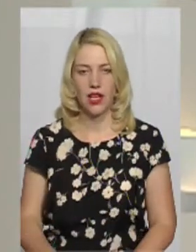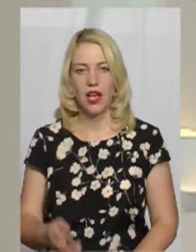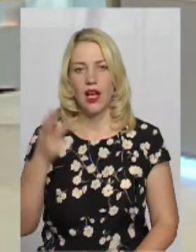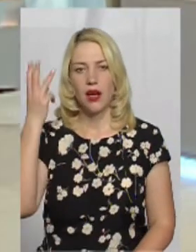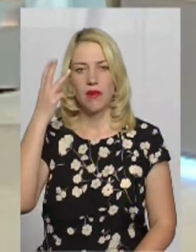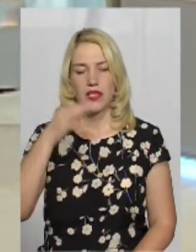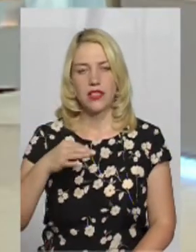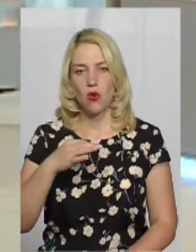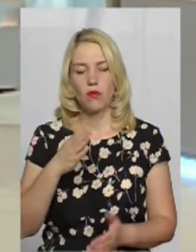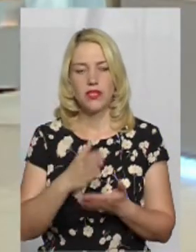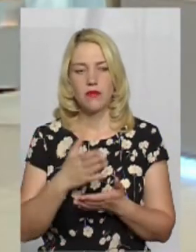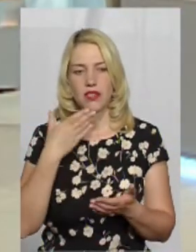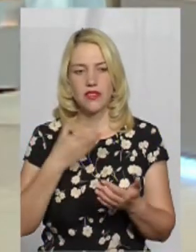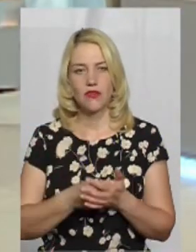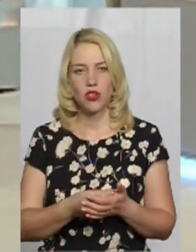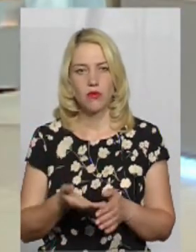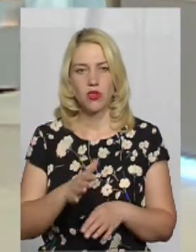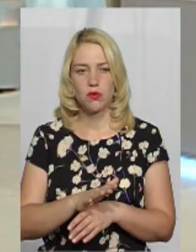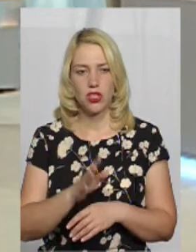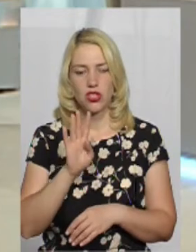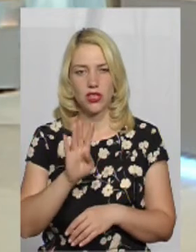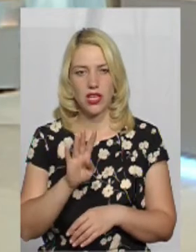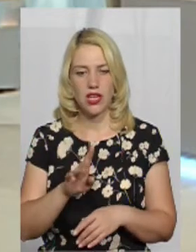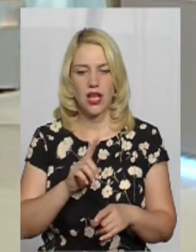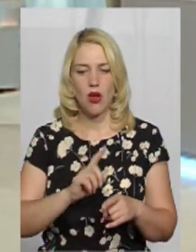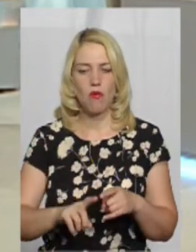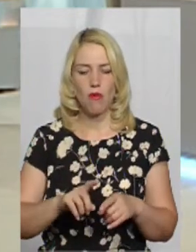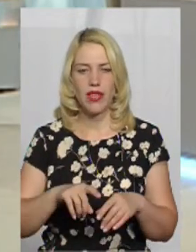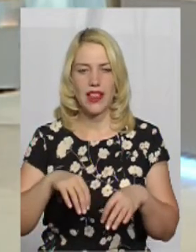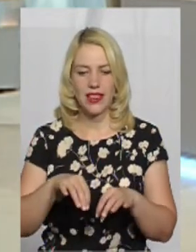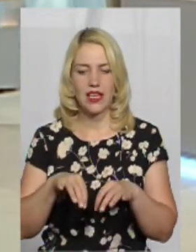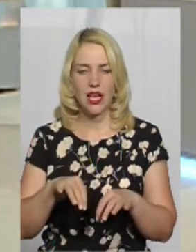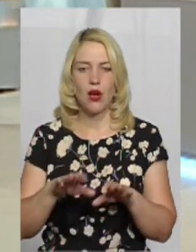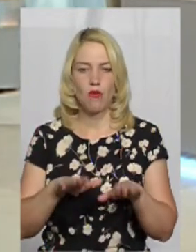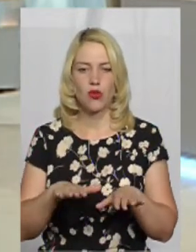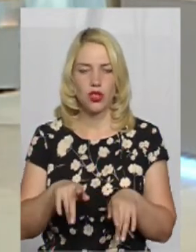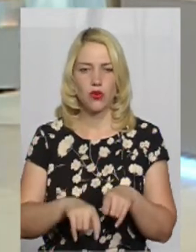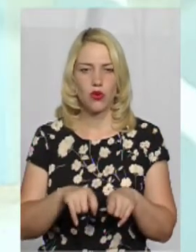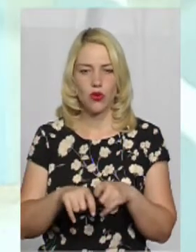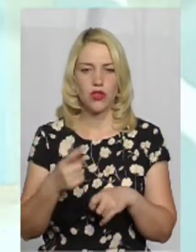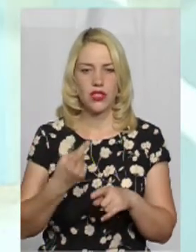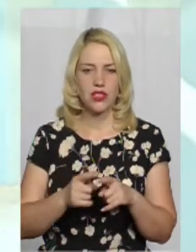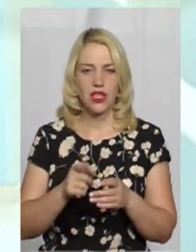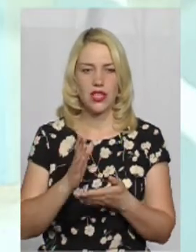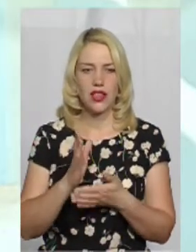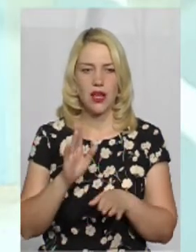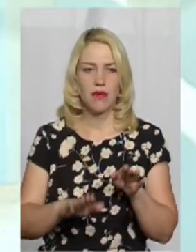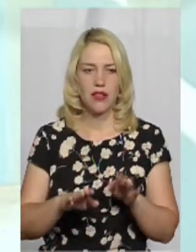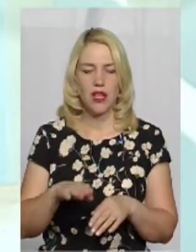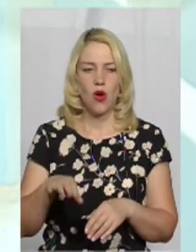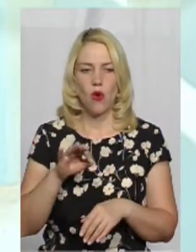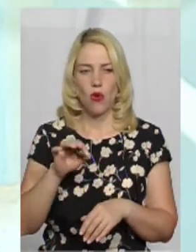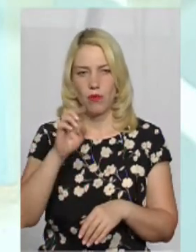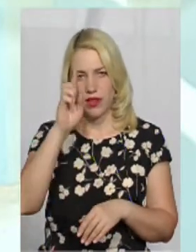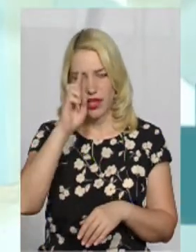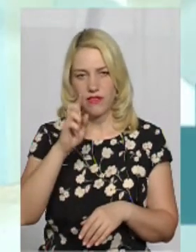Хмельницька область має в своєму розпорядженні чотири мобільних пункти контролю, один з яких перебуває на балансі ДП Хмельницької обл.